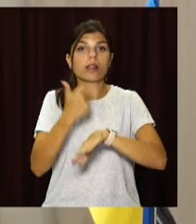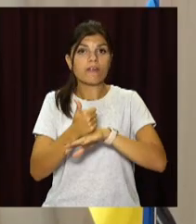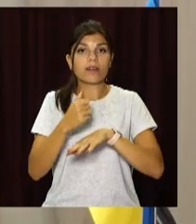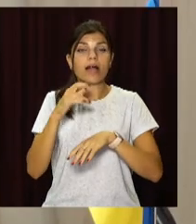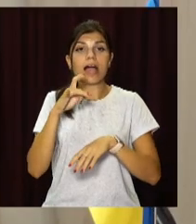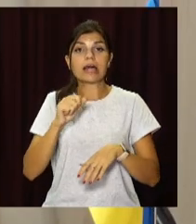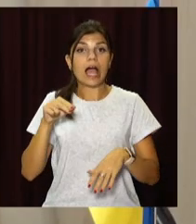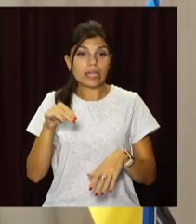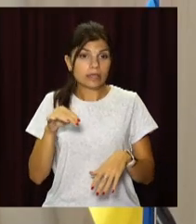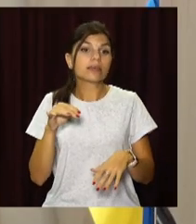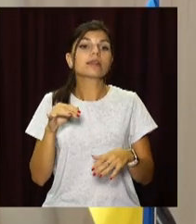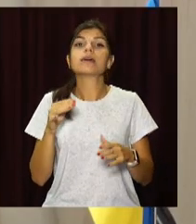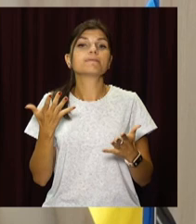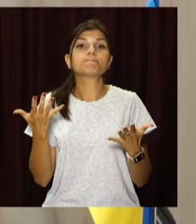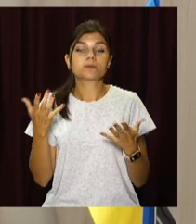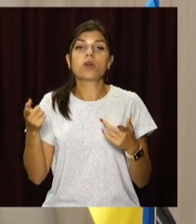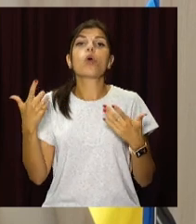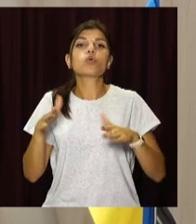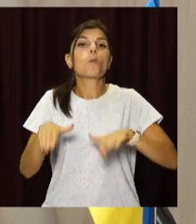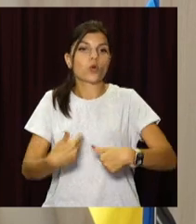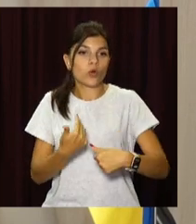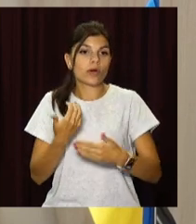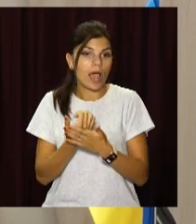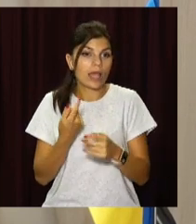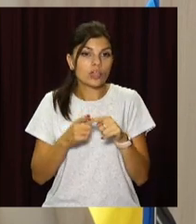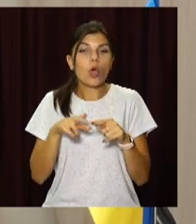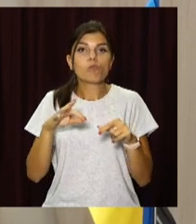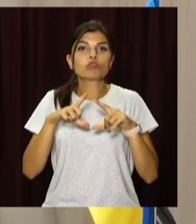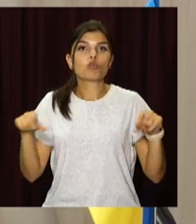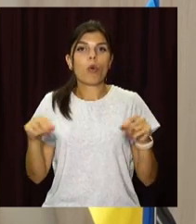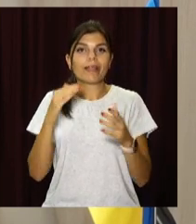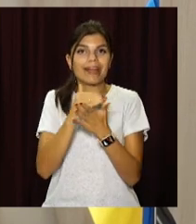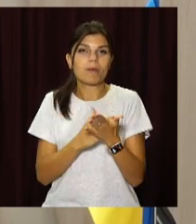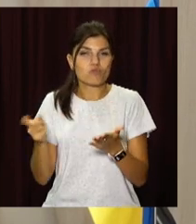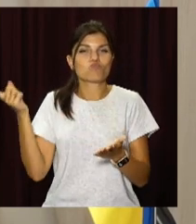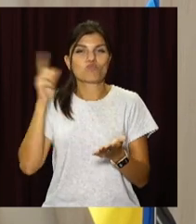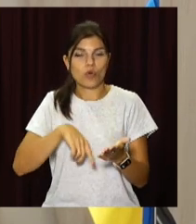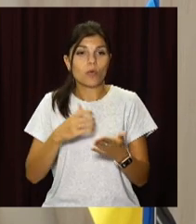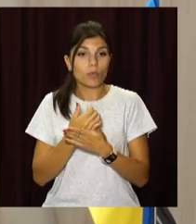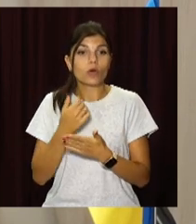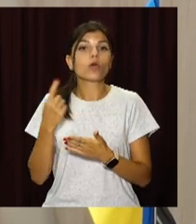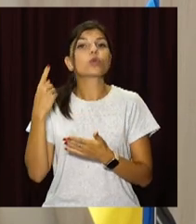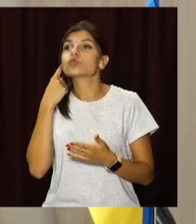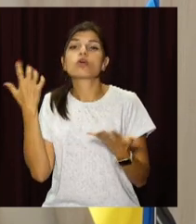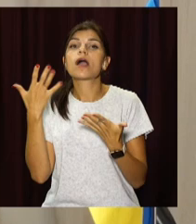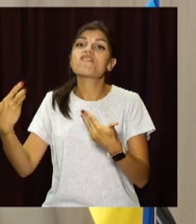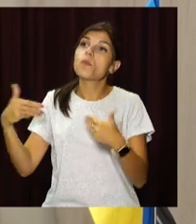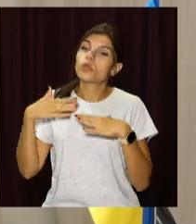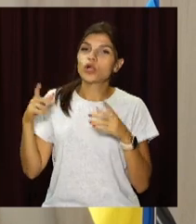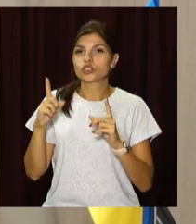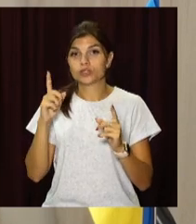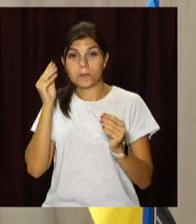консультанти, експерти, вони проходили вже по шкільній тематикі, ми будемо просто услышати якісь від них пропонування.